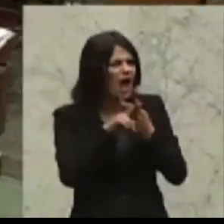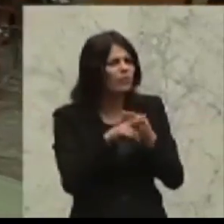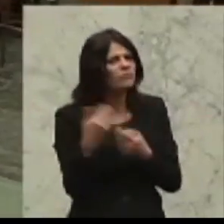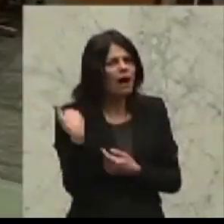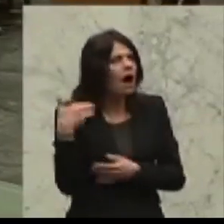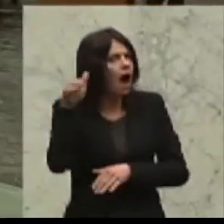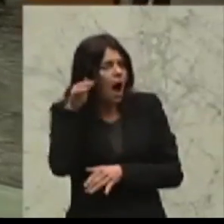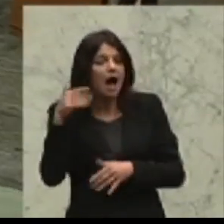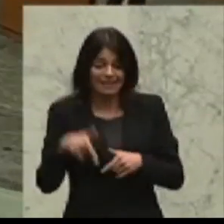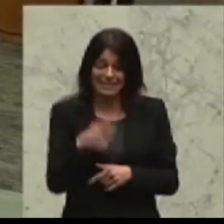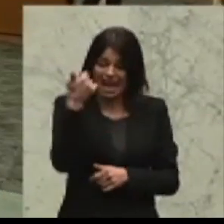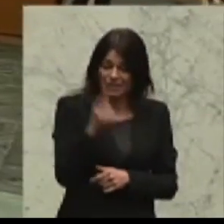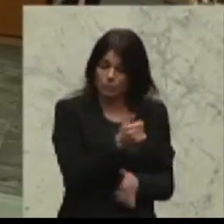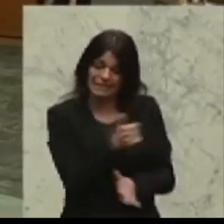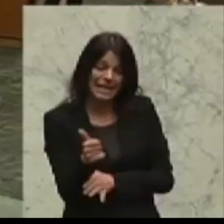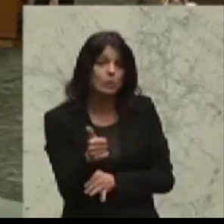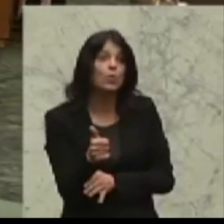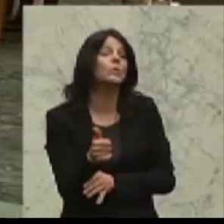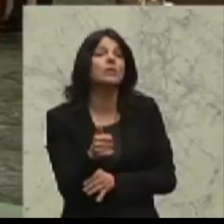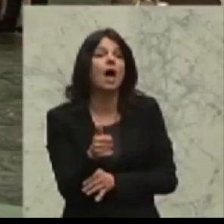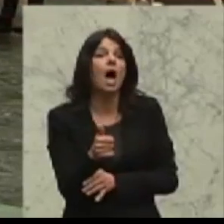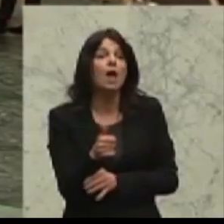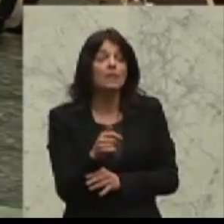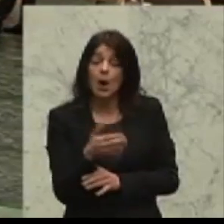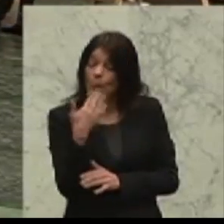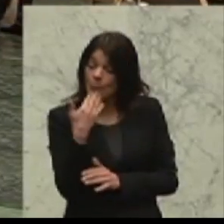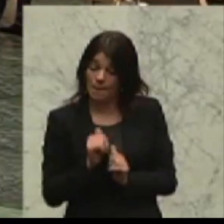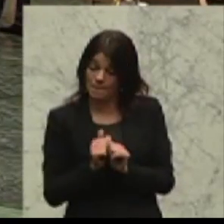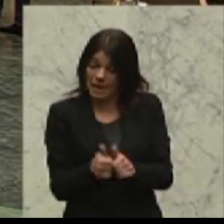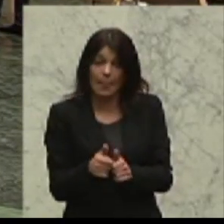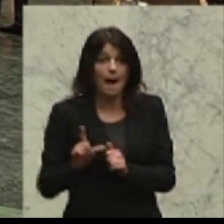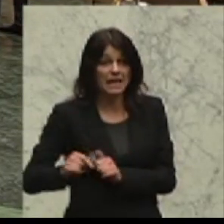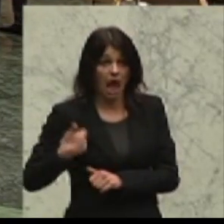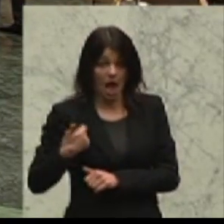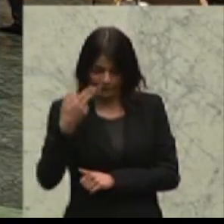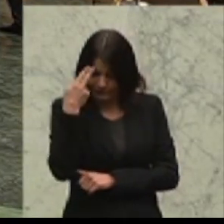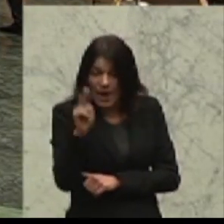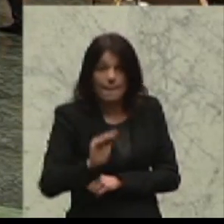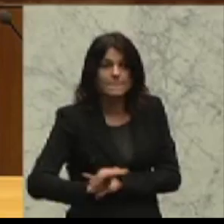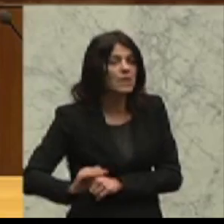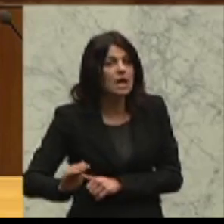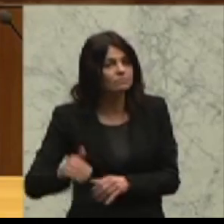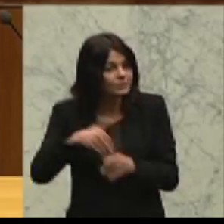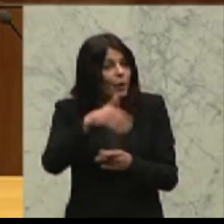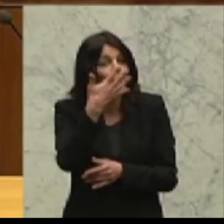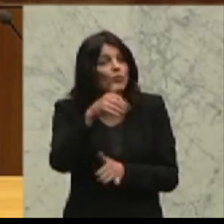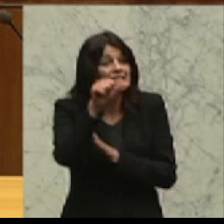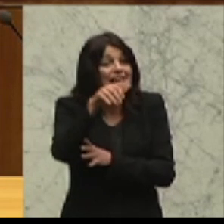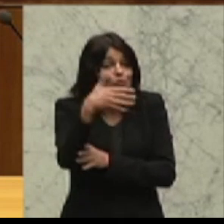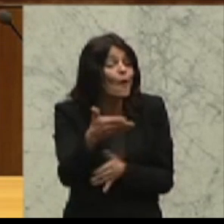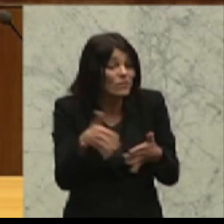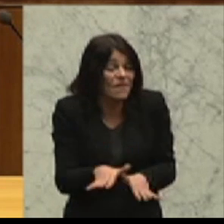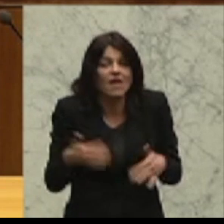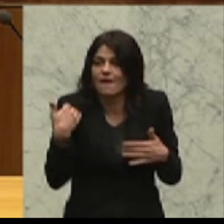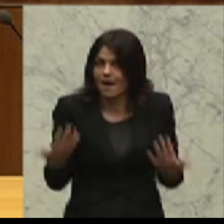von diesen 1.600 unbegleiteten minderjährigen Fremden in 556 Fällen